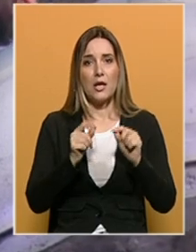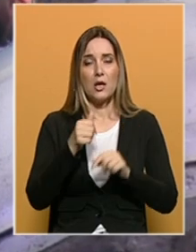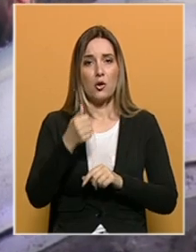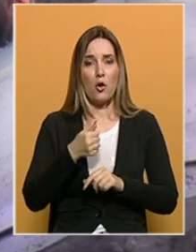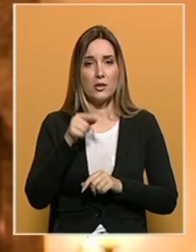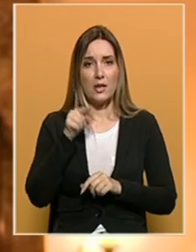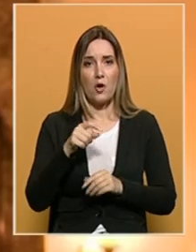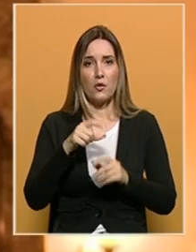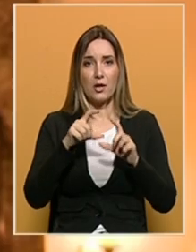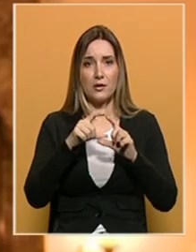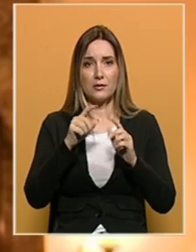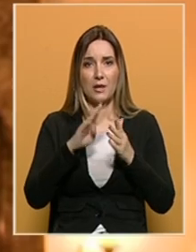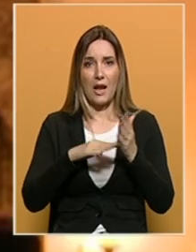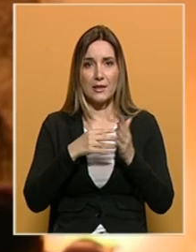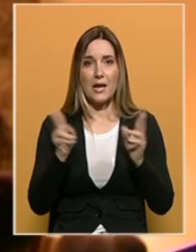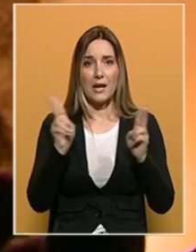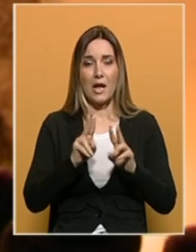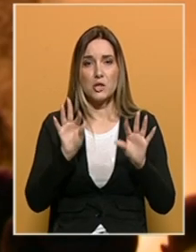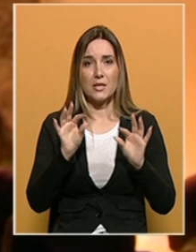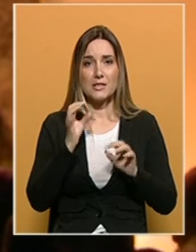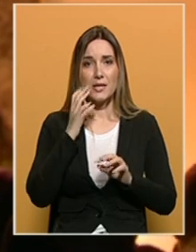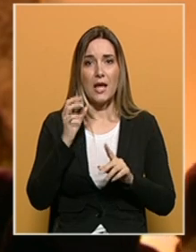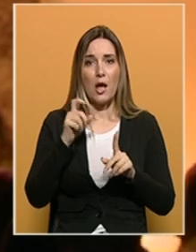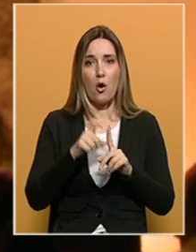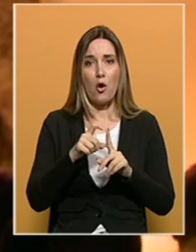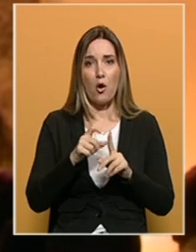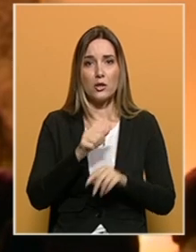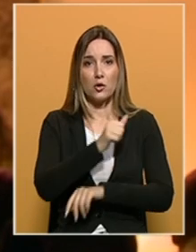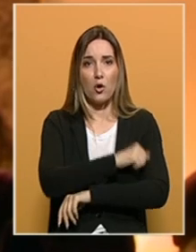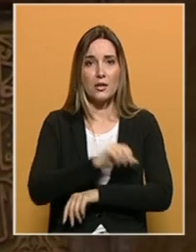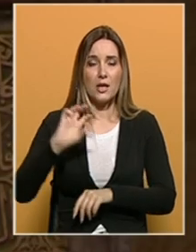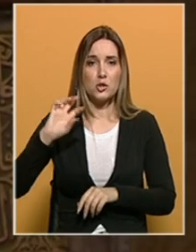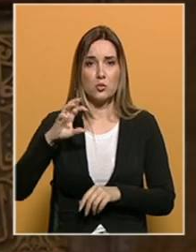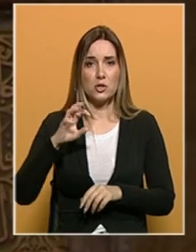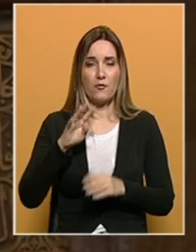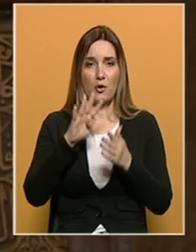godina ovog kalendara je kraća 10 dana od godine sunčevog kalendara.